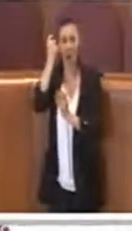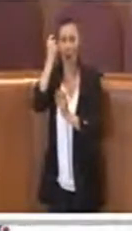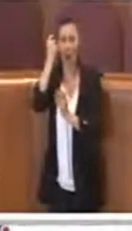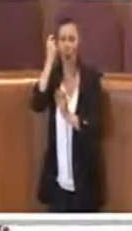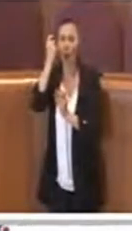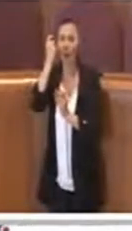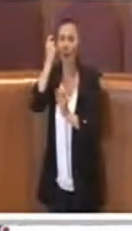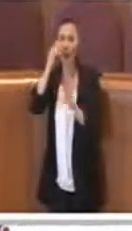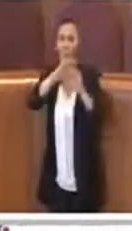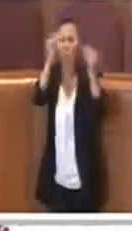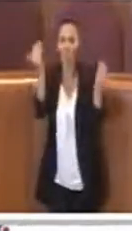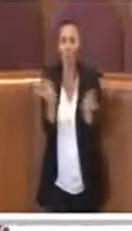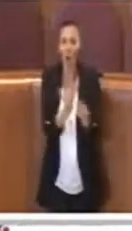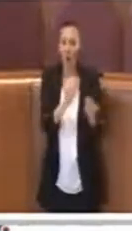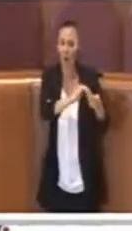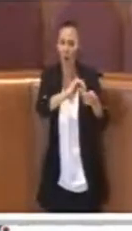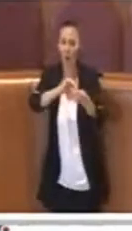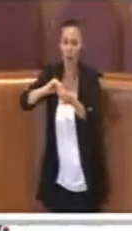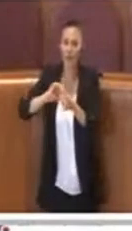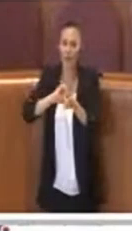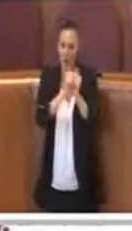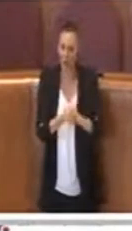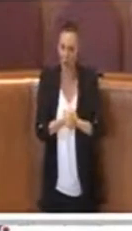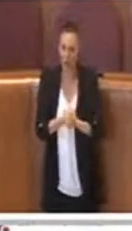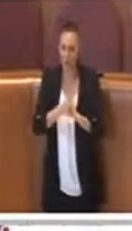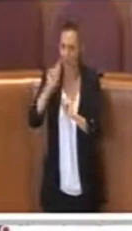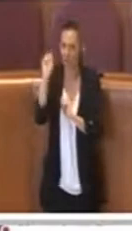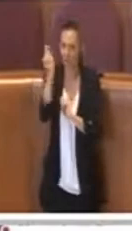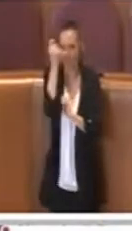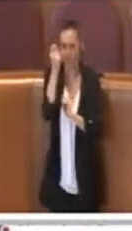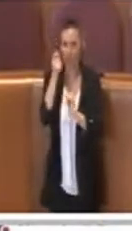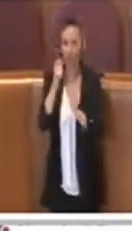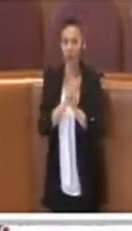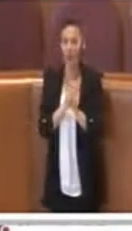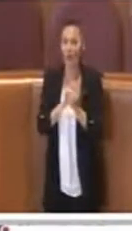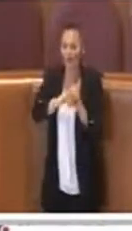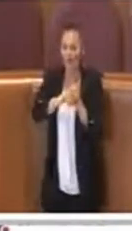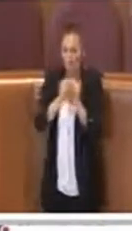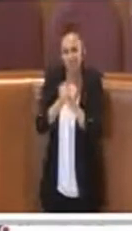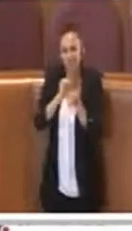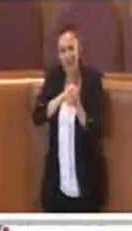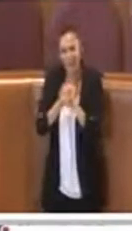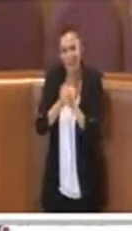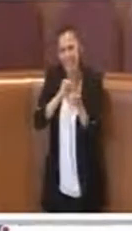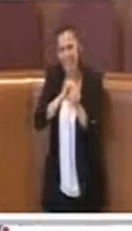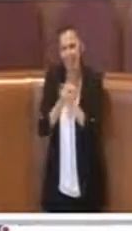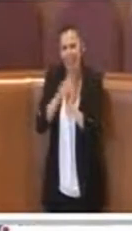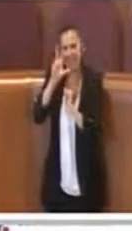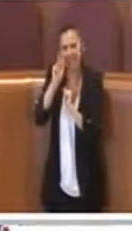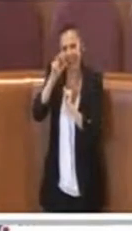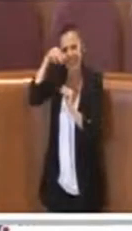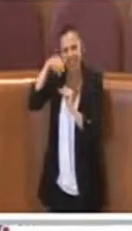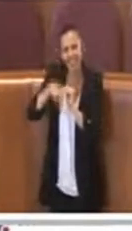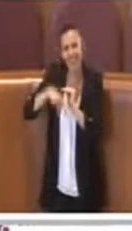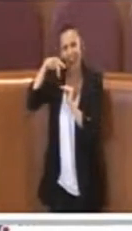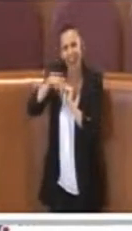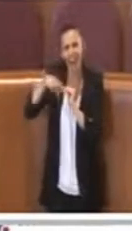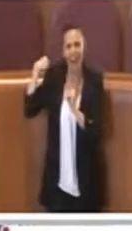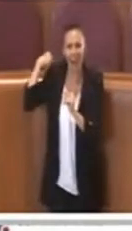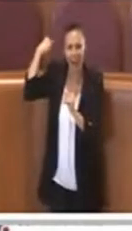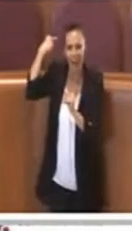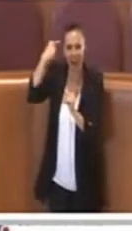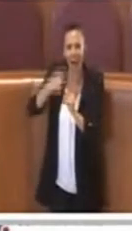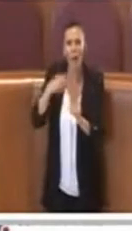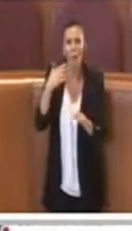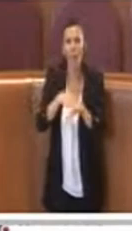associazioni sportive su una battaglia durata almeno 30 anni, ovvero quella dell'utilizzo delle